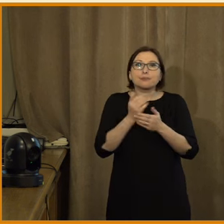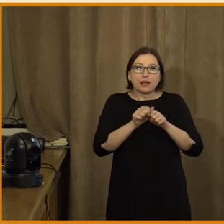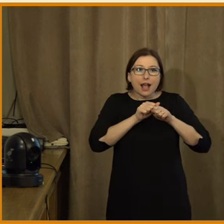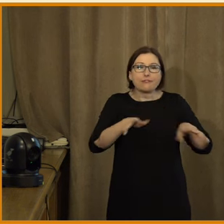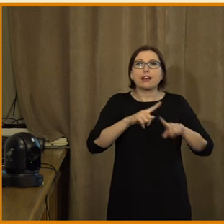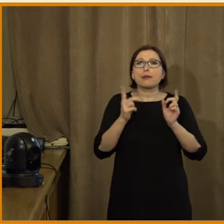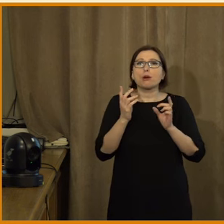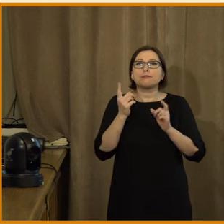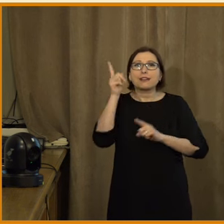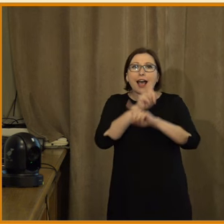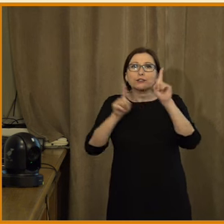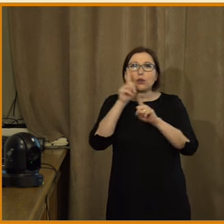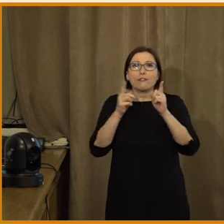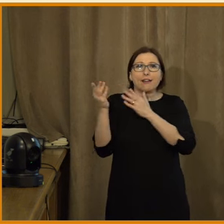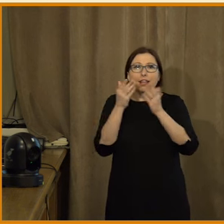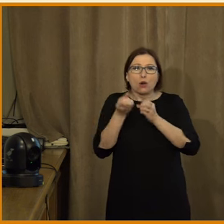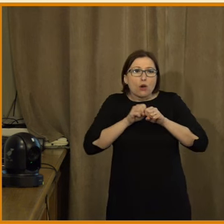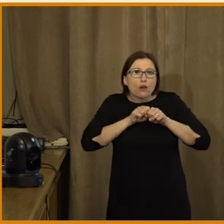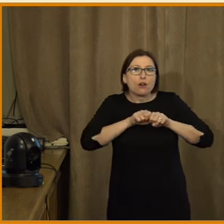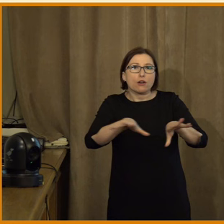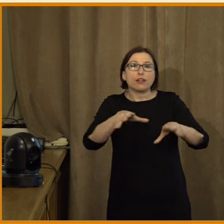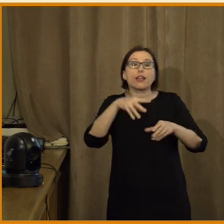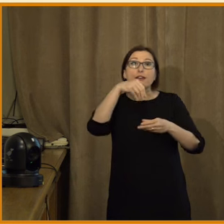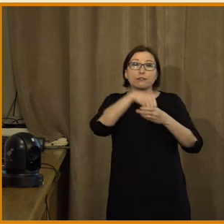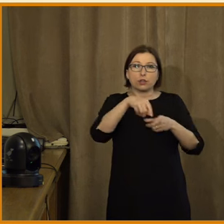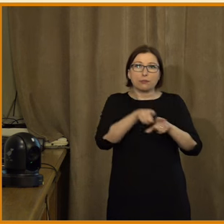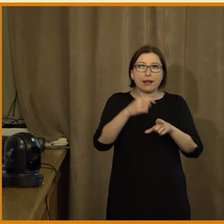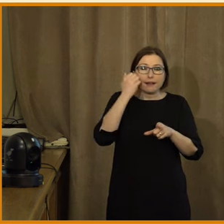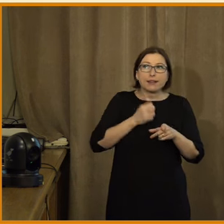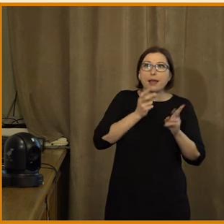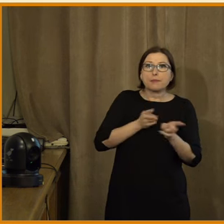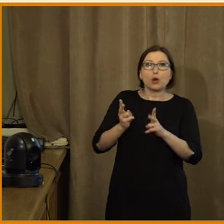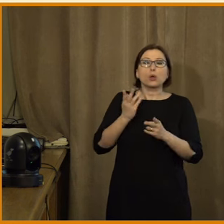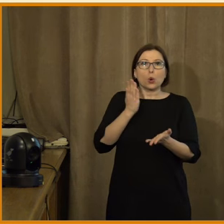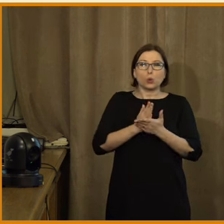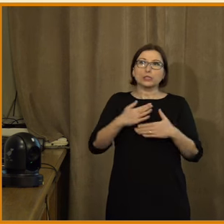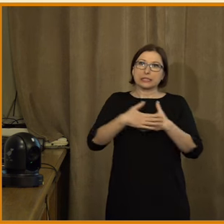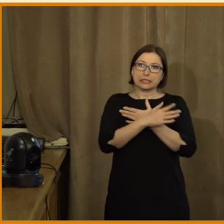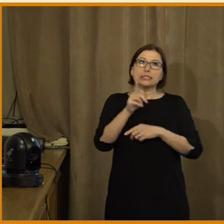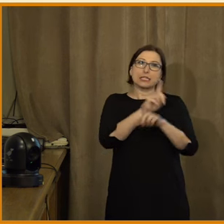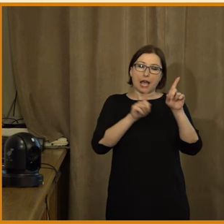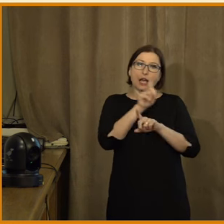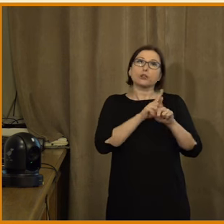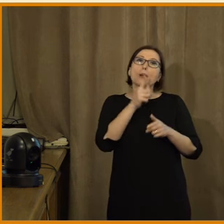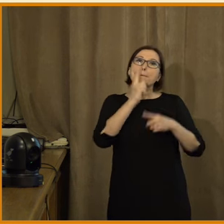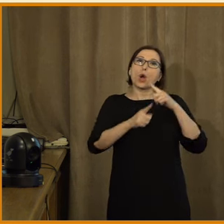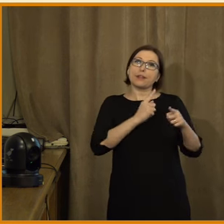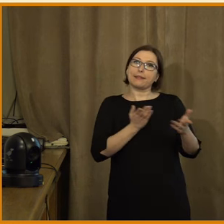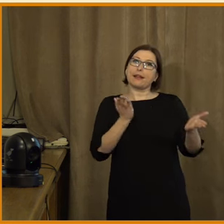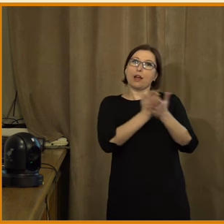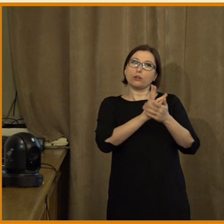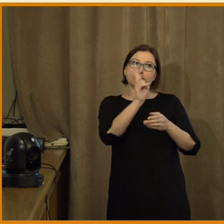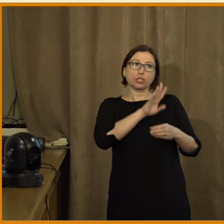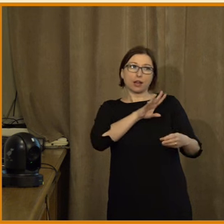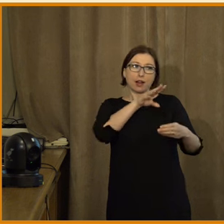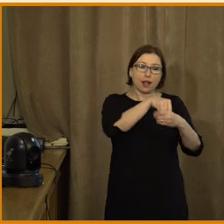konspirační komunity poskytují spoustě lidem možnost přihlášení se k nějakému jasnému politickému názoru, vyjádření